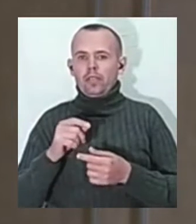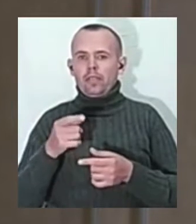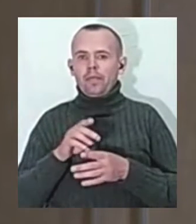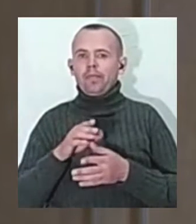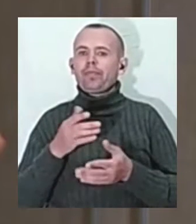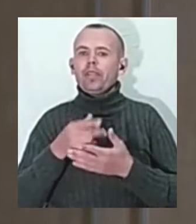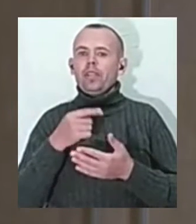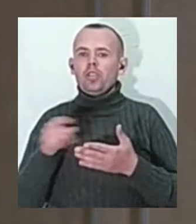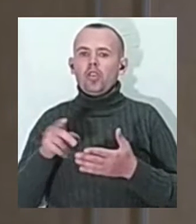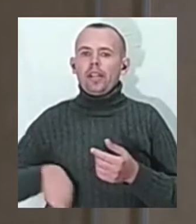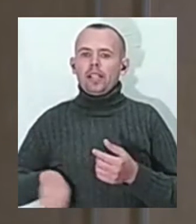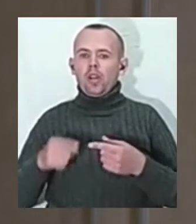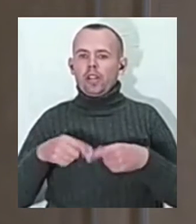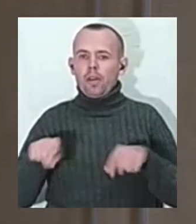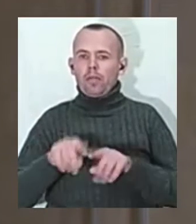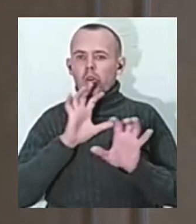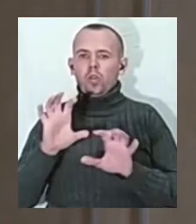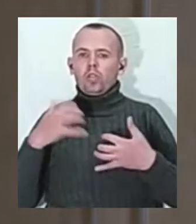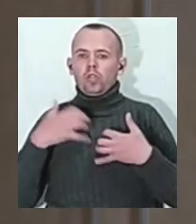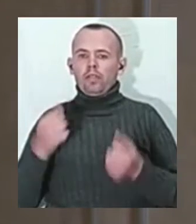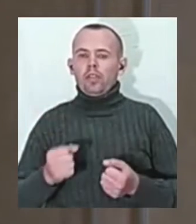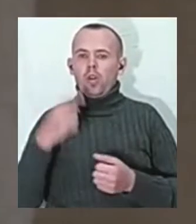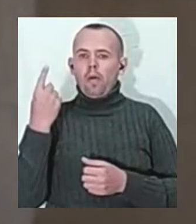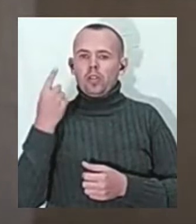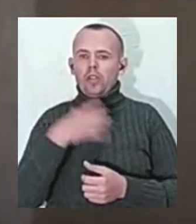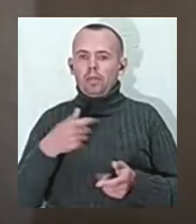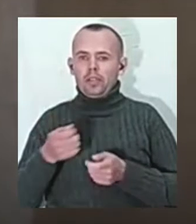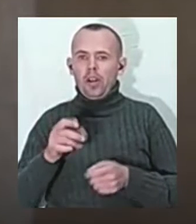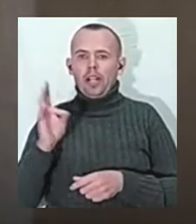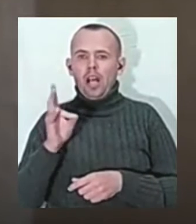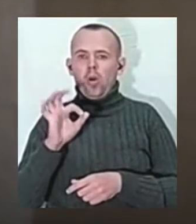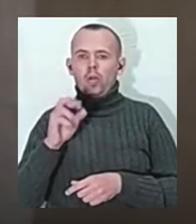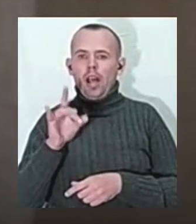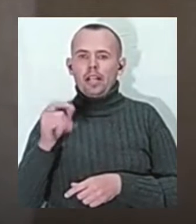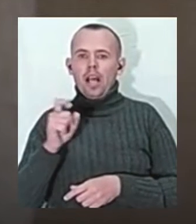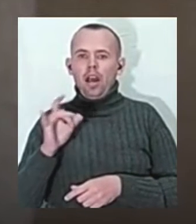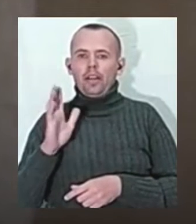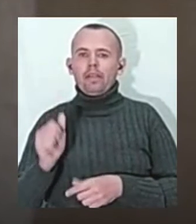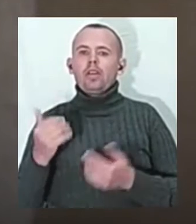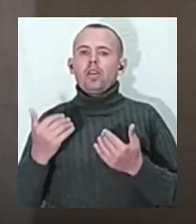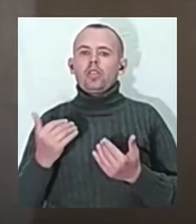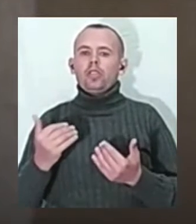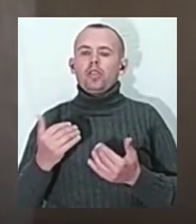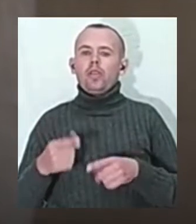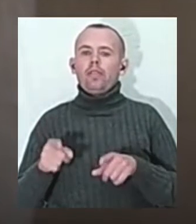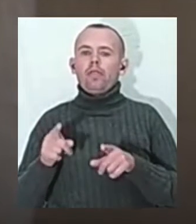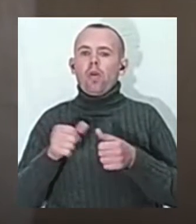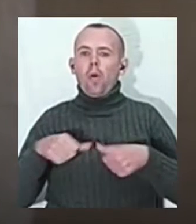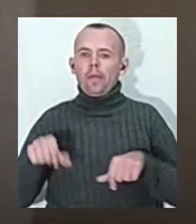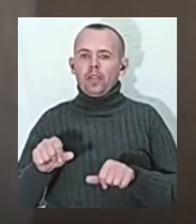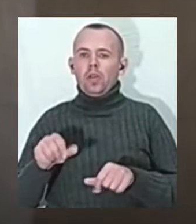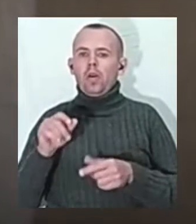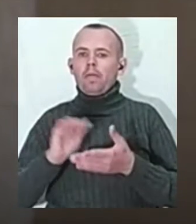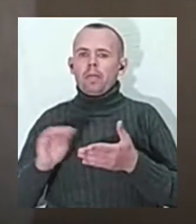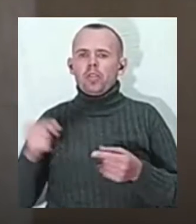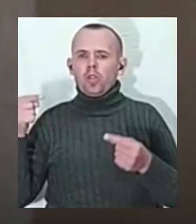Департаменту охорони здоров'я обладміністрації Наталія Одарій Захарєва. Сьогодні техногеновою комісією прописано чітку відповідальність